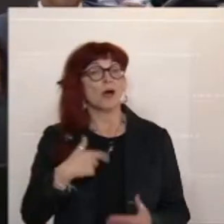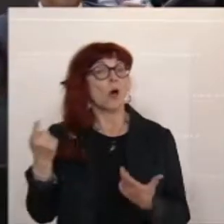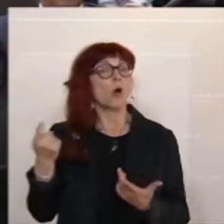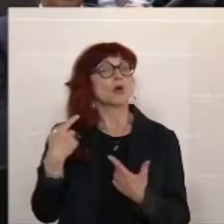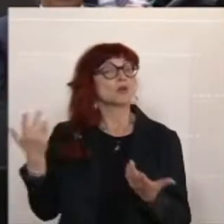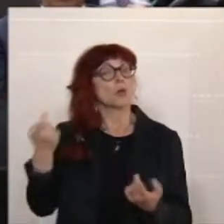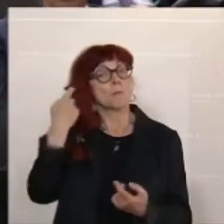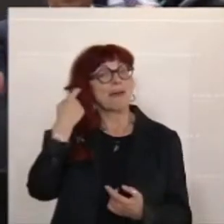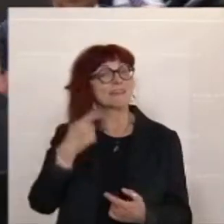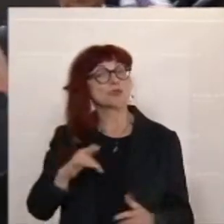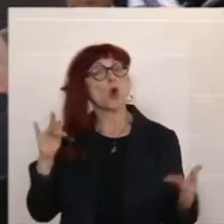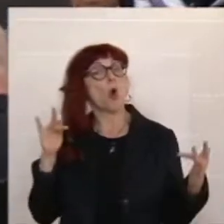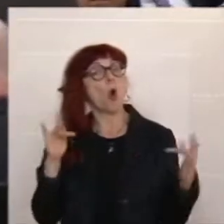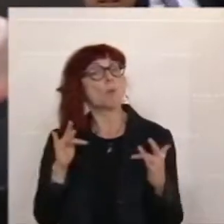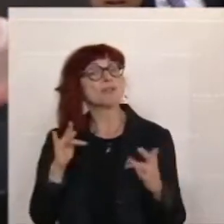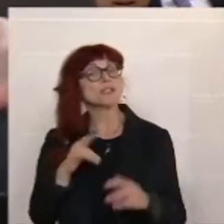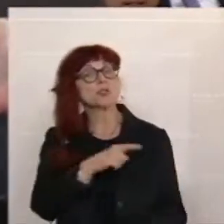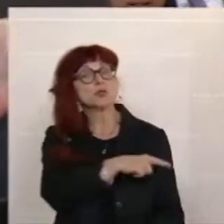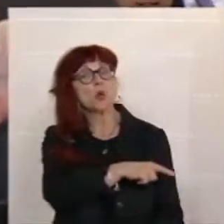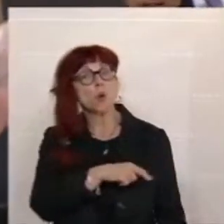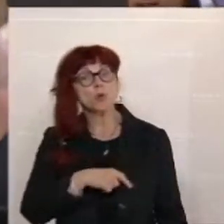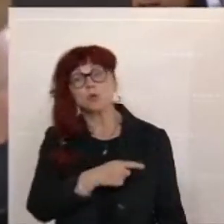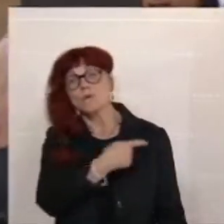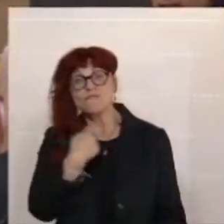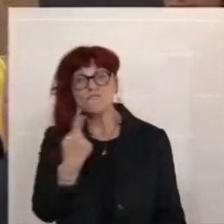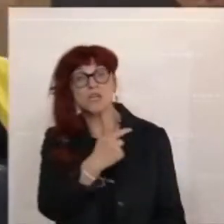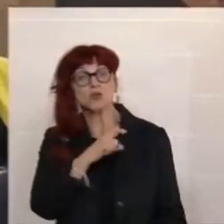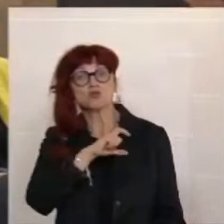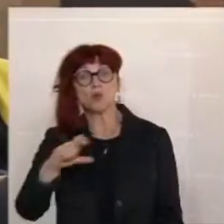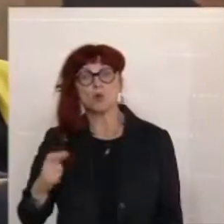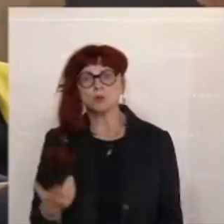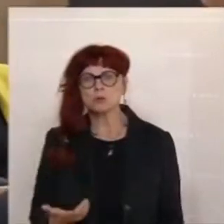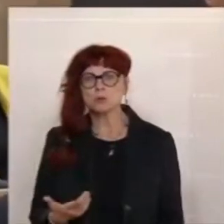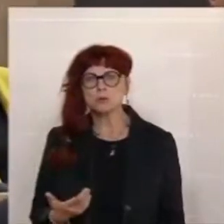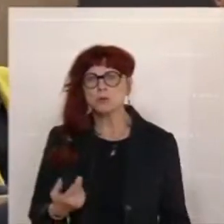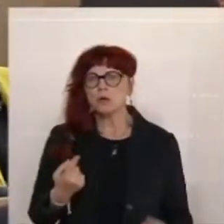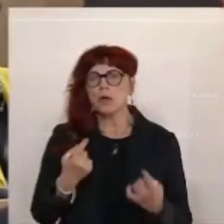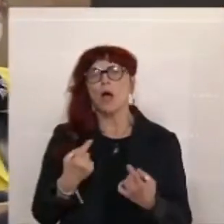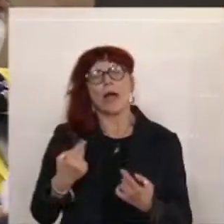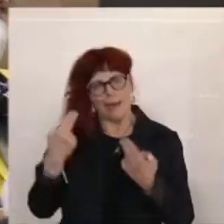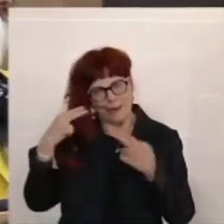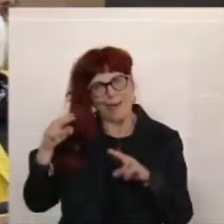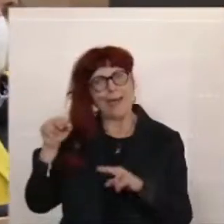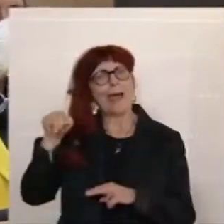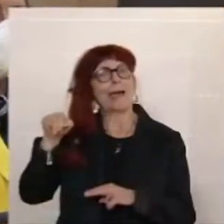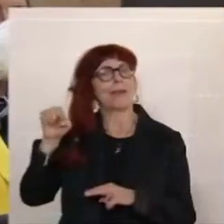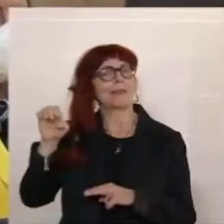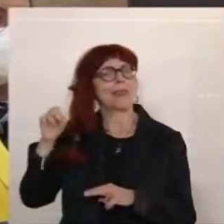Opposition schuld. Sag einmal, in einer Situation, Herr Nehammer,